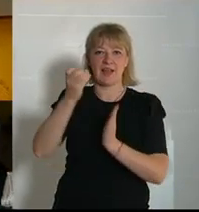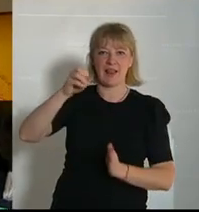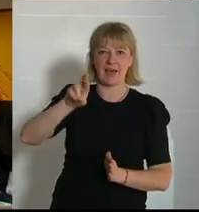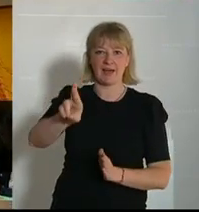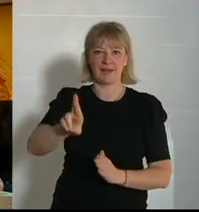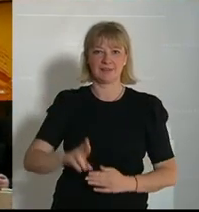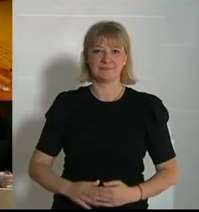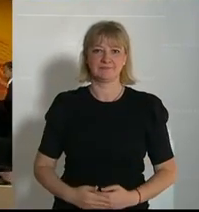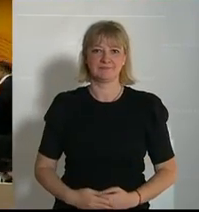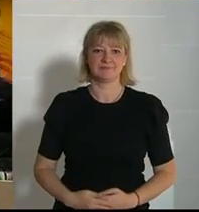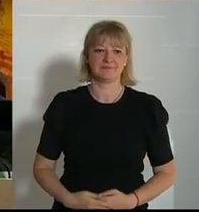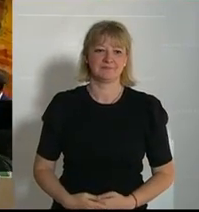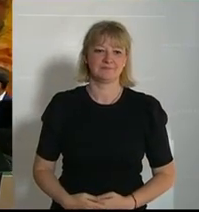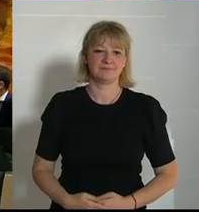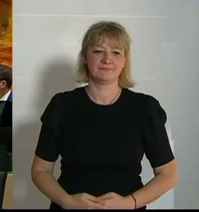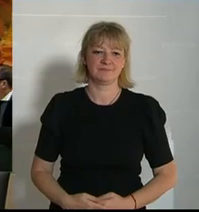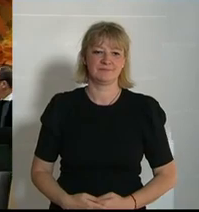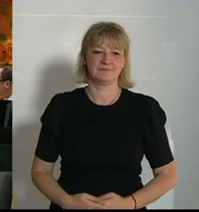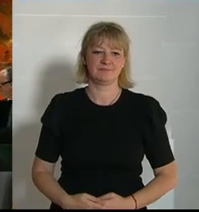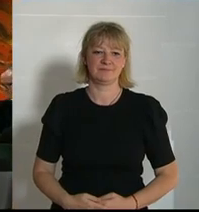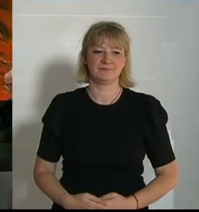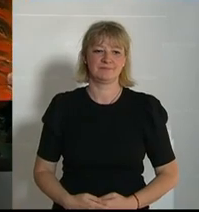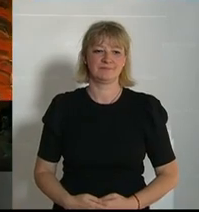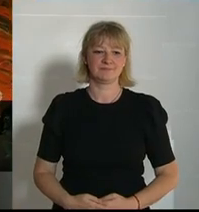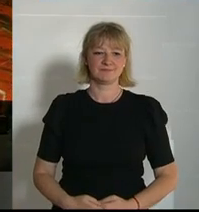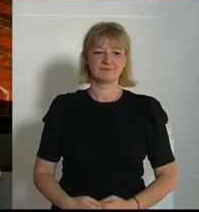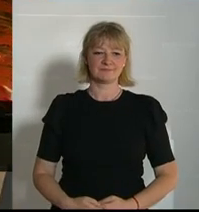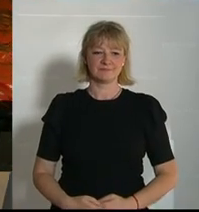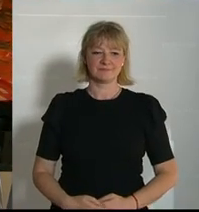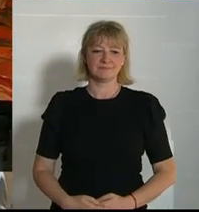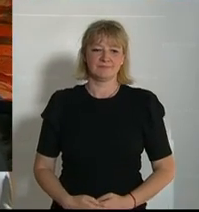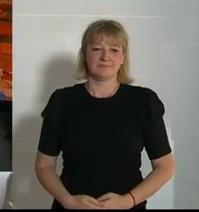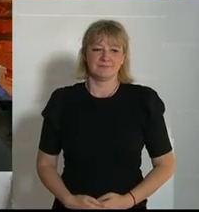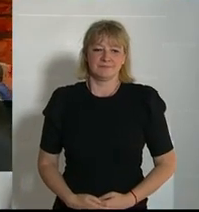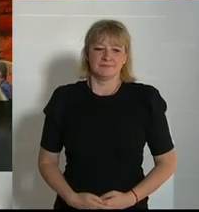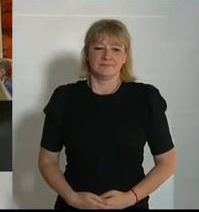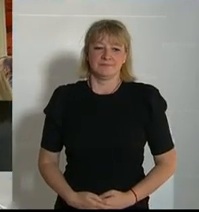Und die Tourismus-Sprecherin der SPÖ setzt fort. Es ist Petra Vorderwinkler.